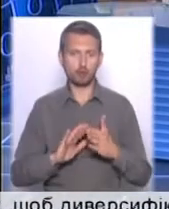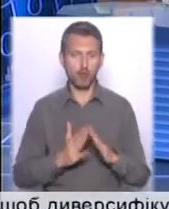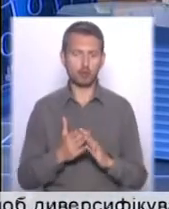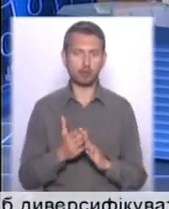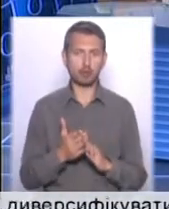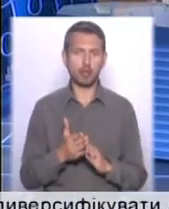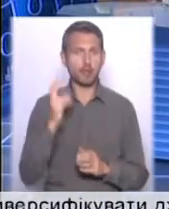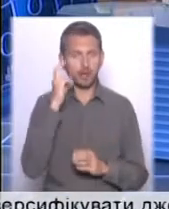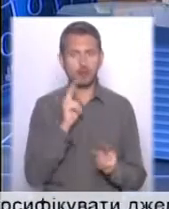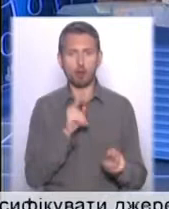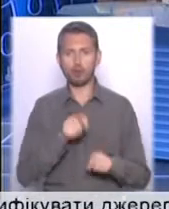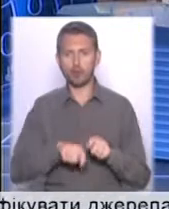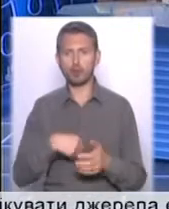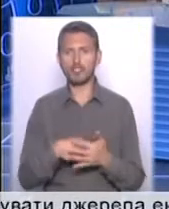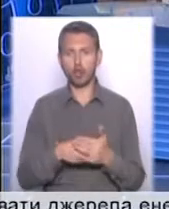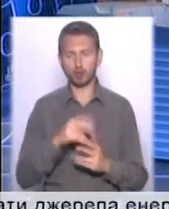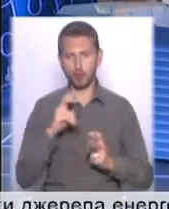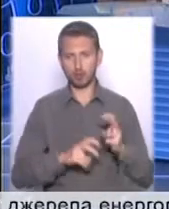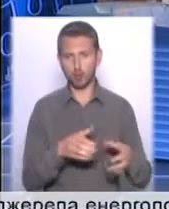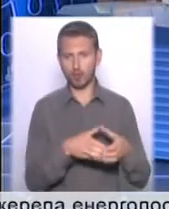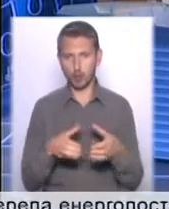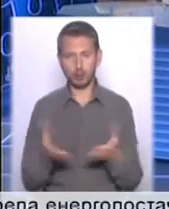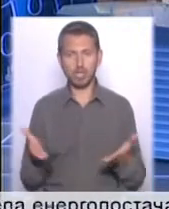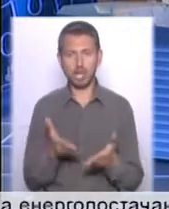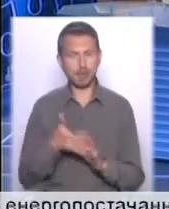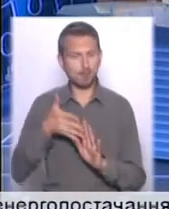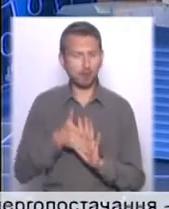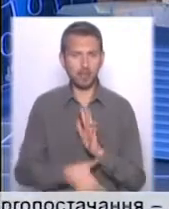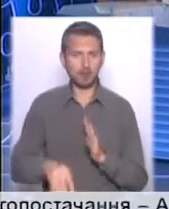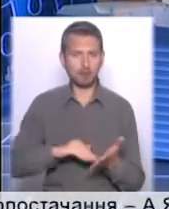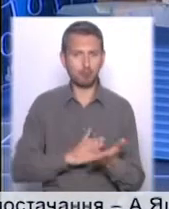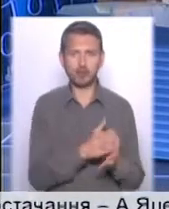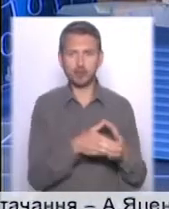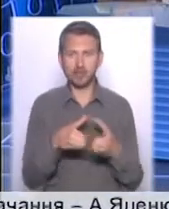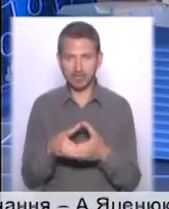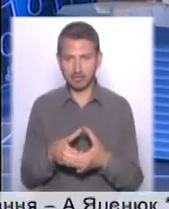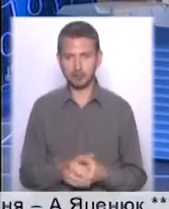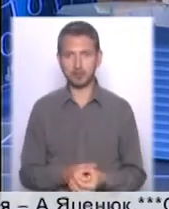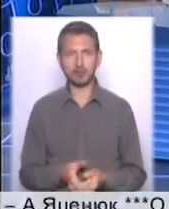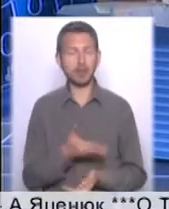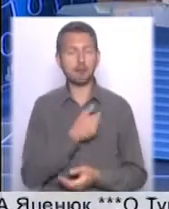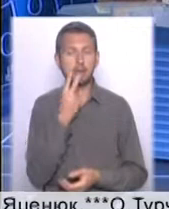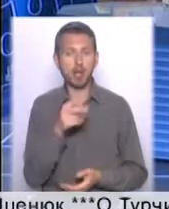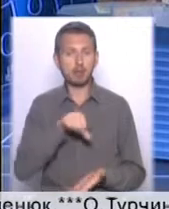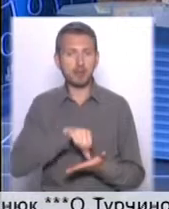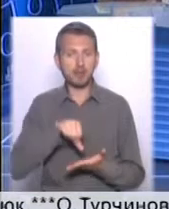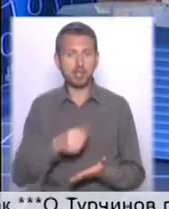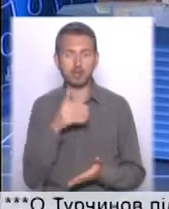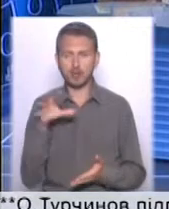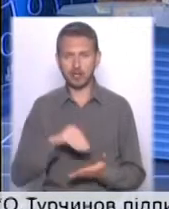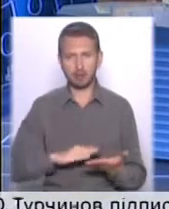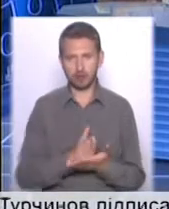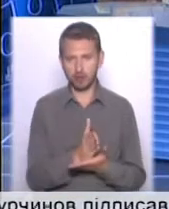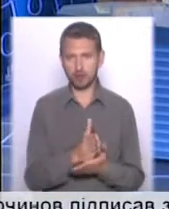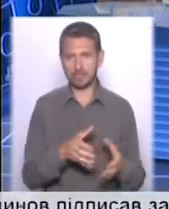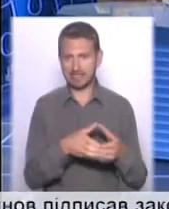іншій мірі в Києві контролюють фінансово-промислові групи, які пронизали всі політичні сили в тій чи іншій мірі. Ми бачимо представників їх в всіх політичних